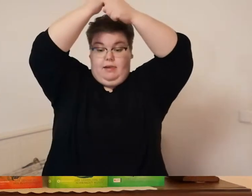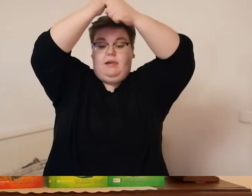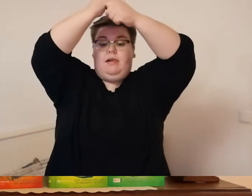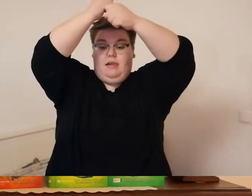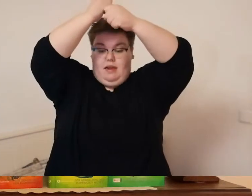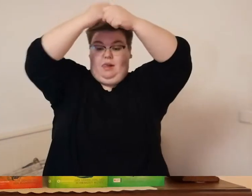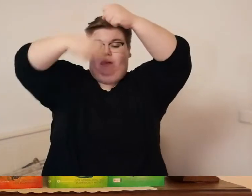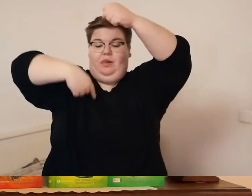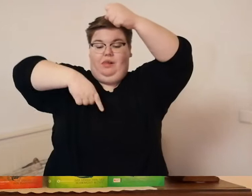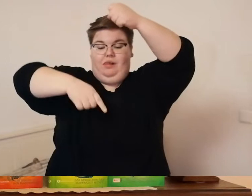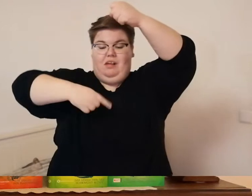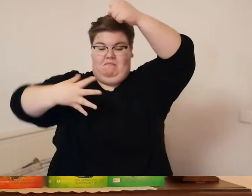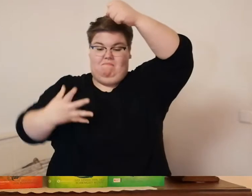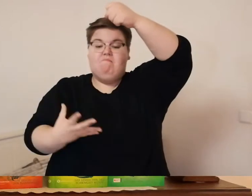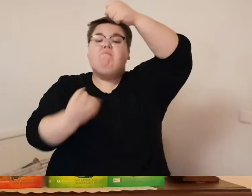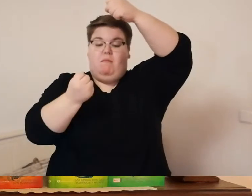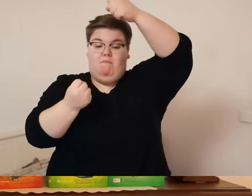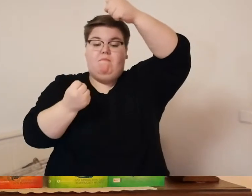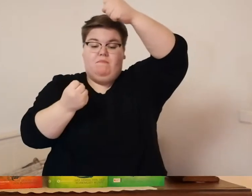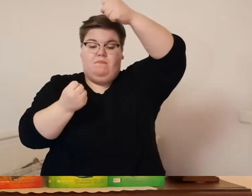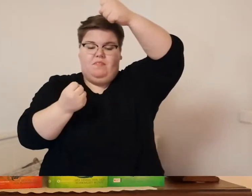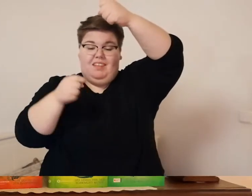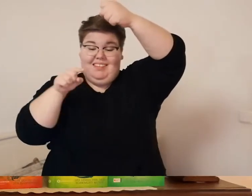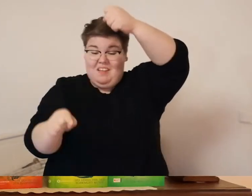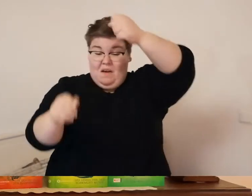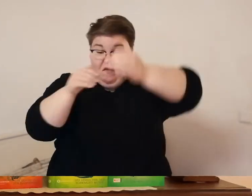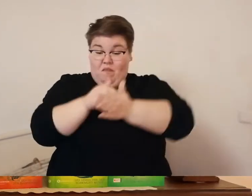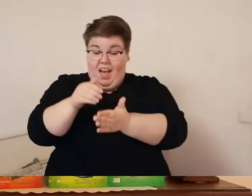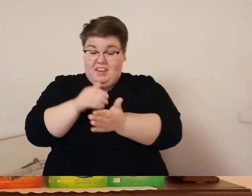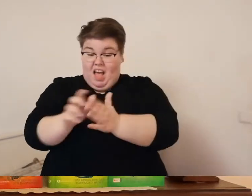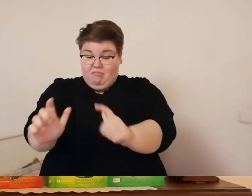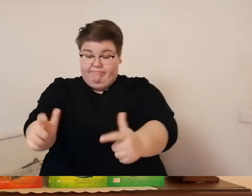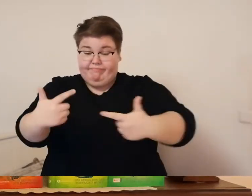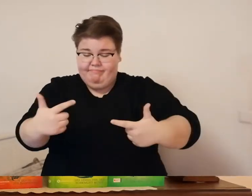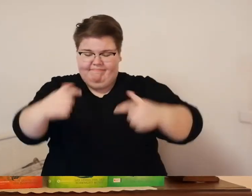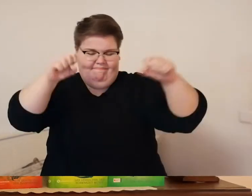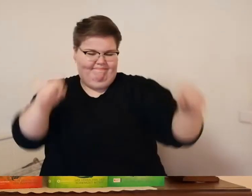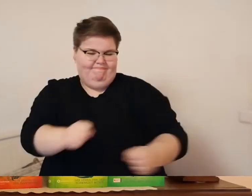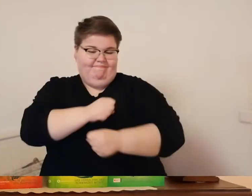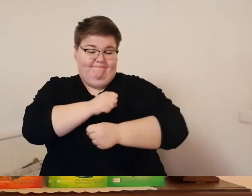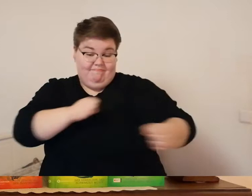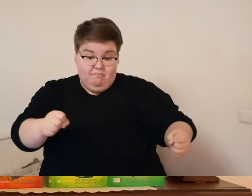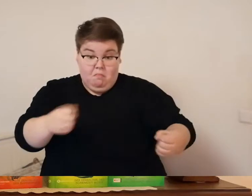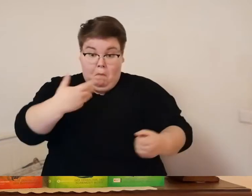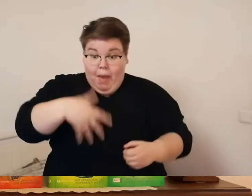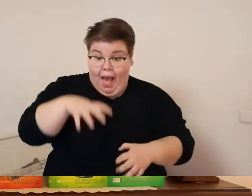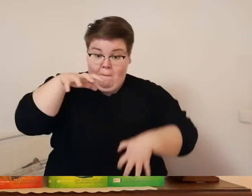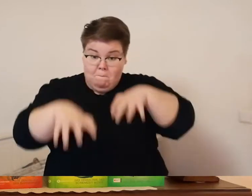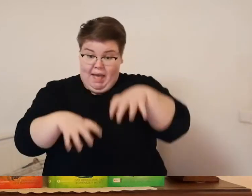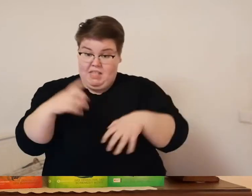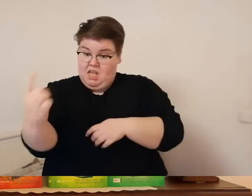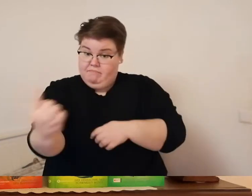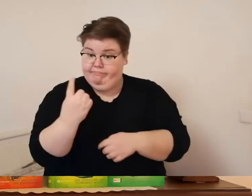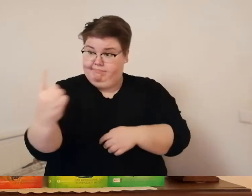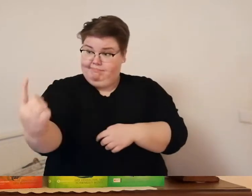entscheidenden schlag zu versetzen du kannst uns nicht aufhalten egal wie viele bestien du uns noch schickst wolfrat rief er